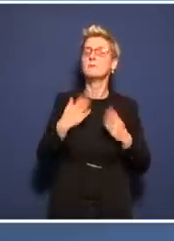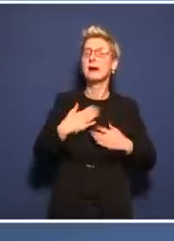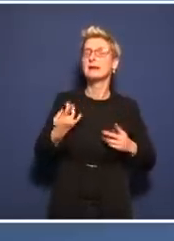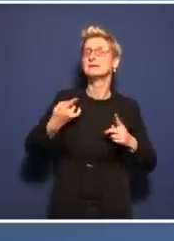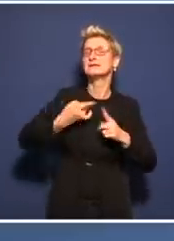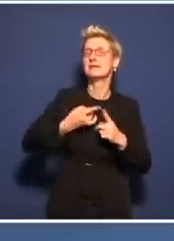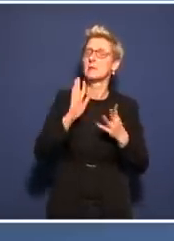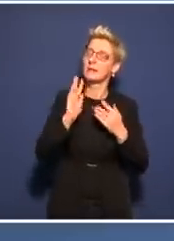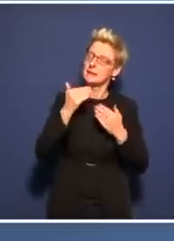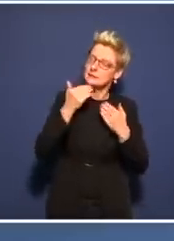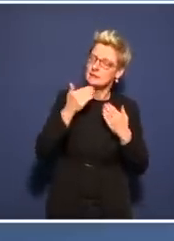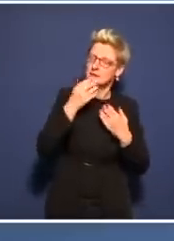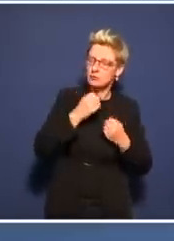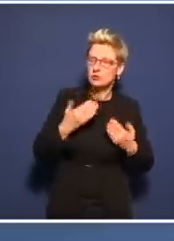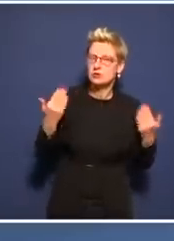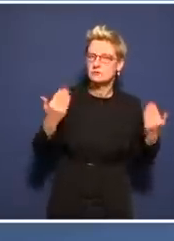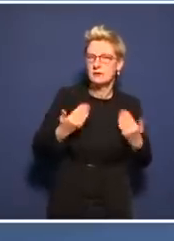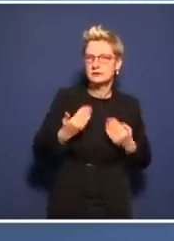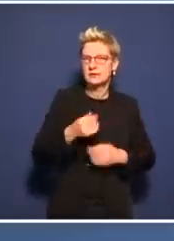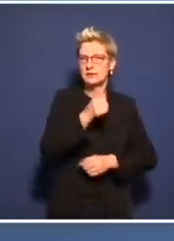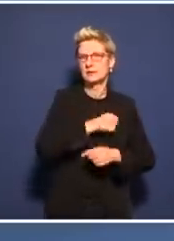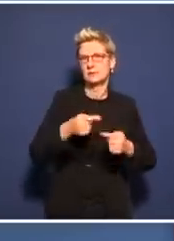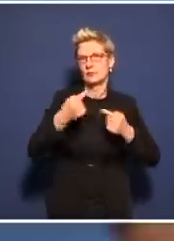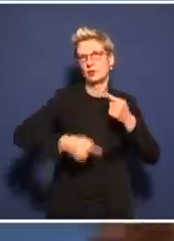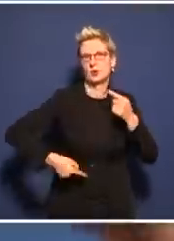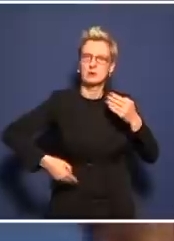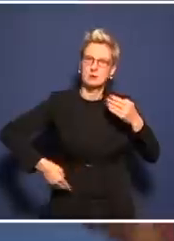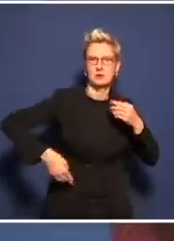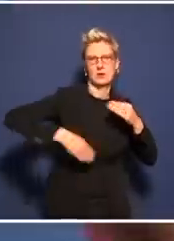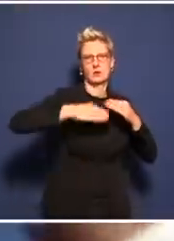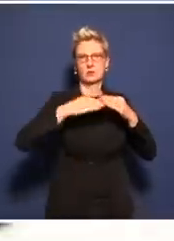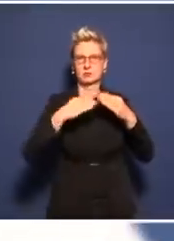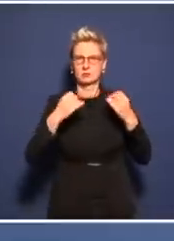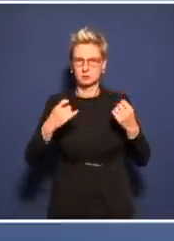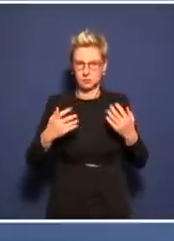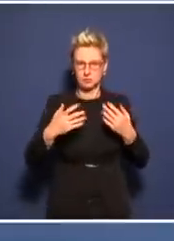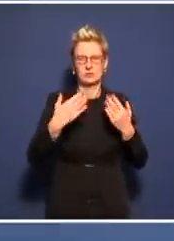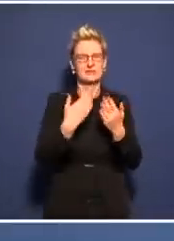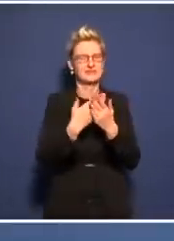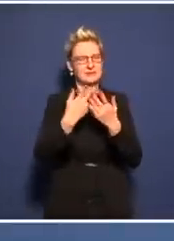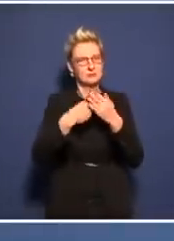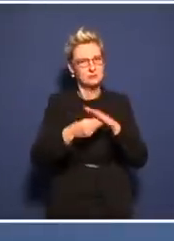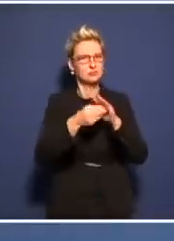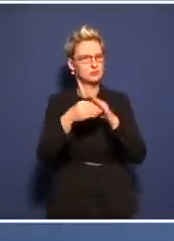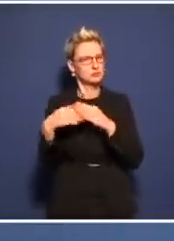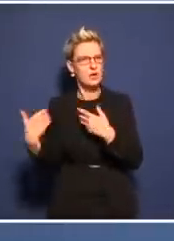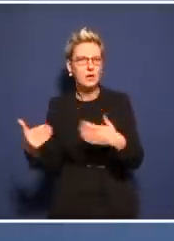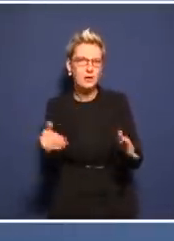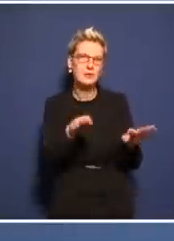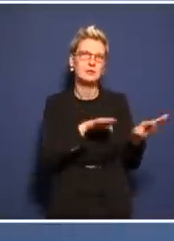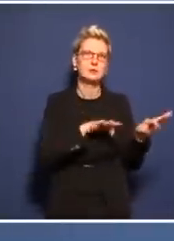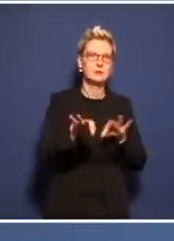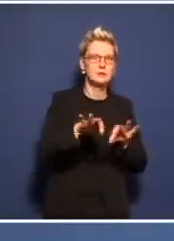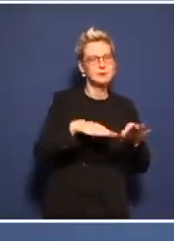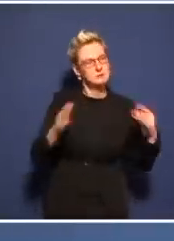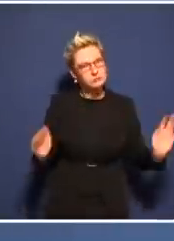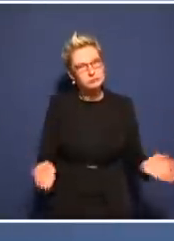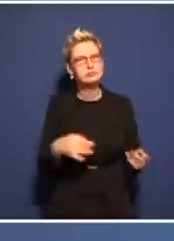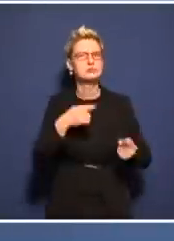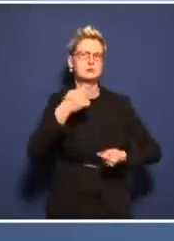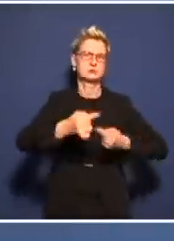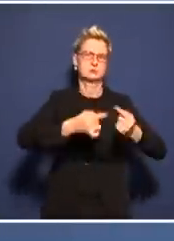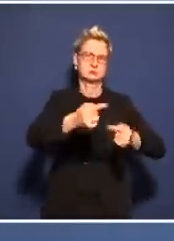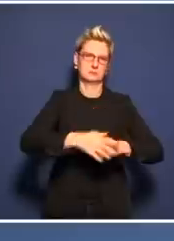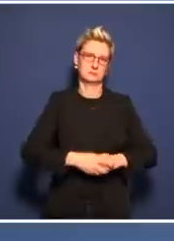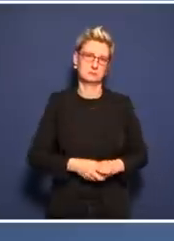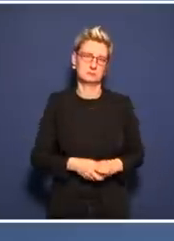Im Moment kann man natürlich einfach nur mehr Kraft auf das laufende Programm geben. Über den Sommer wird man sich eben überlegen müssen,